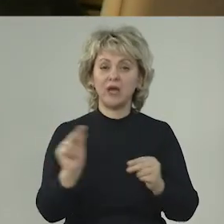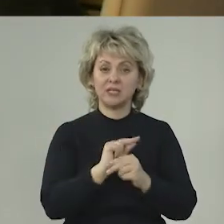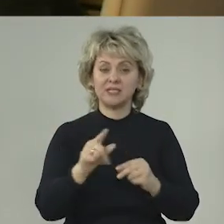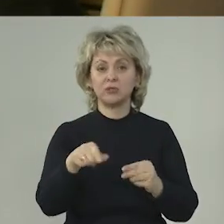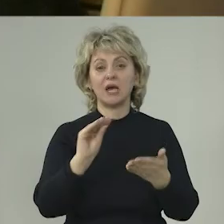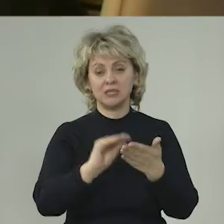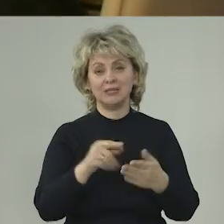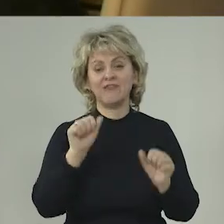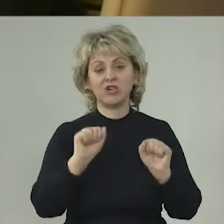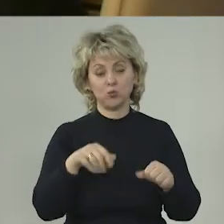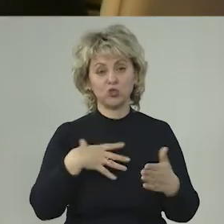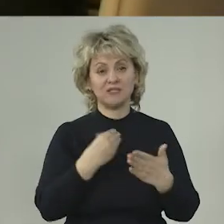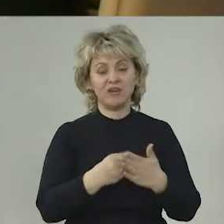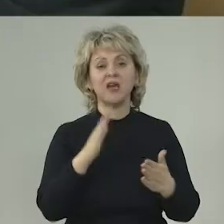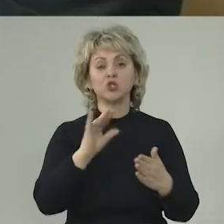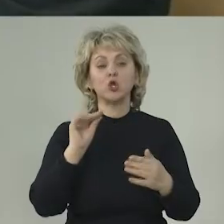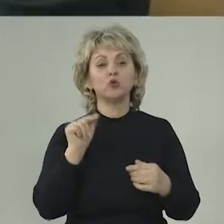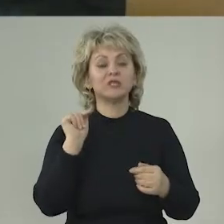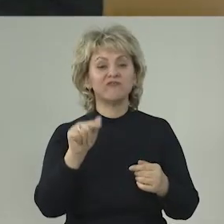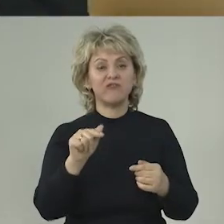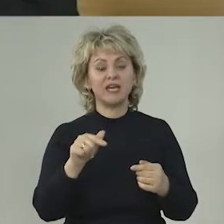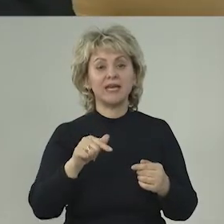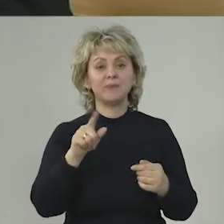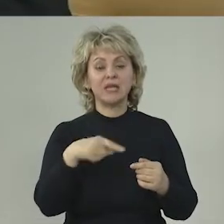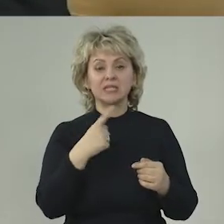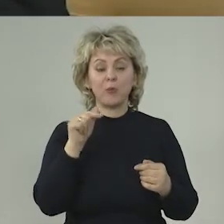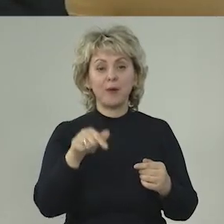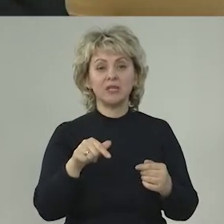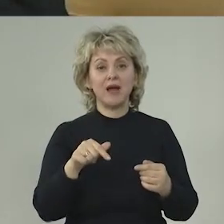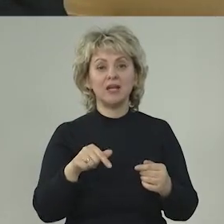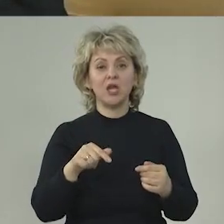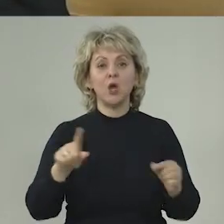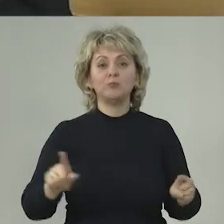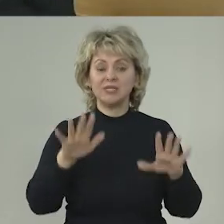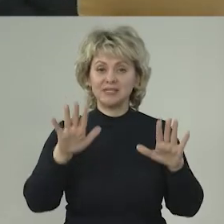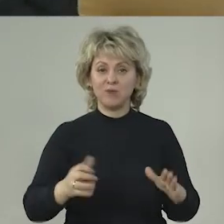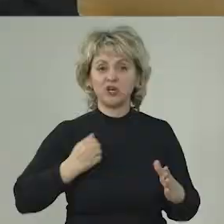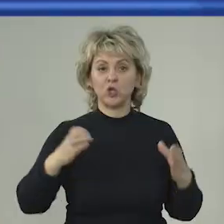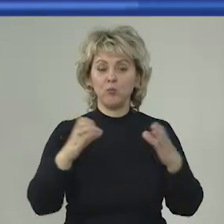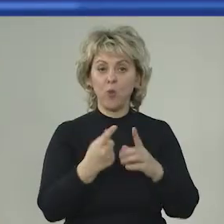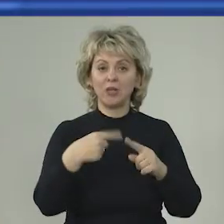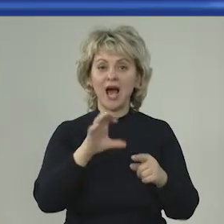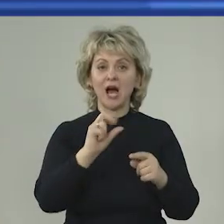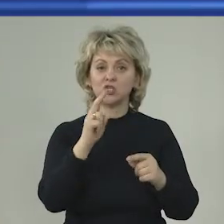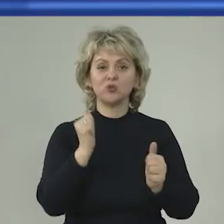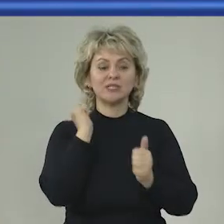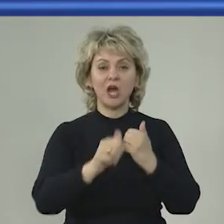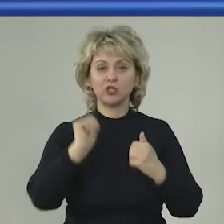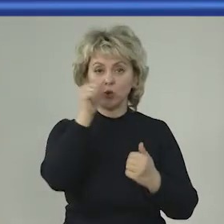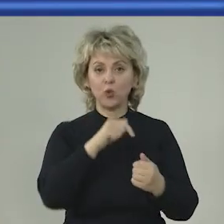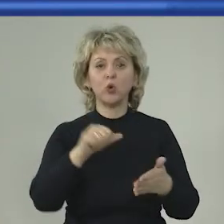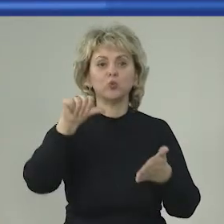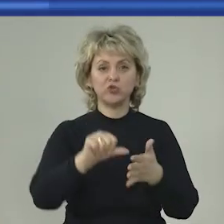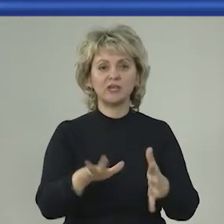оценивать возможности свои. Василий Юрьевич, Вы упомянули «Бессмертный полк», эту акцию, и с каждым годом